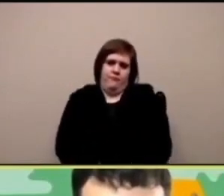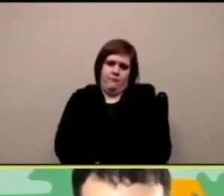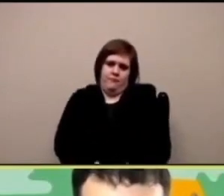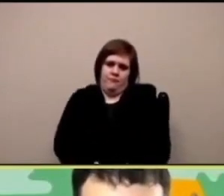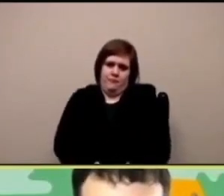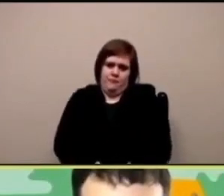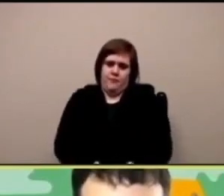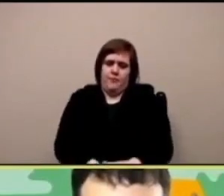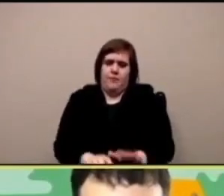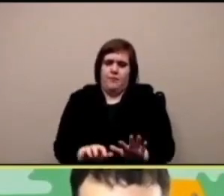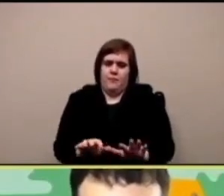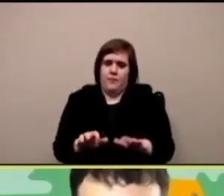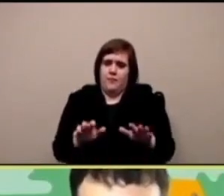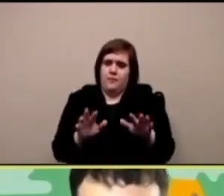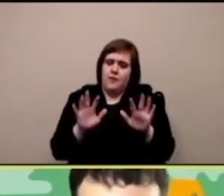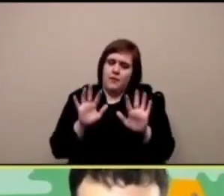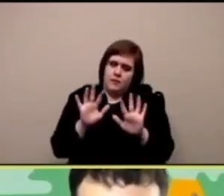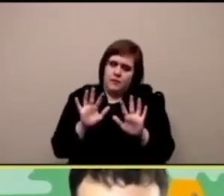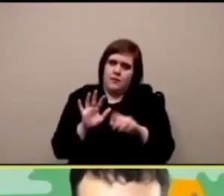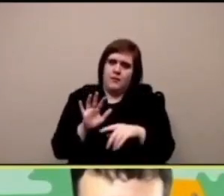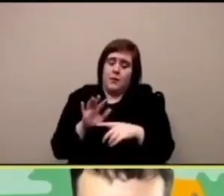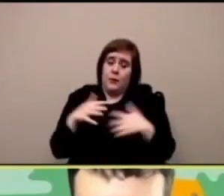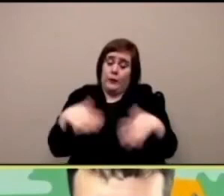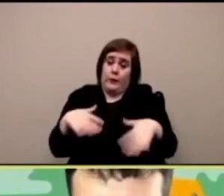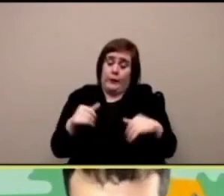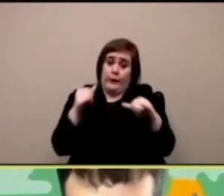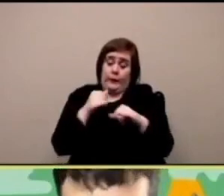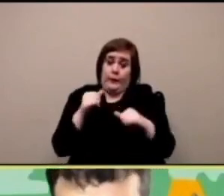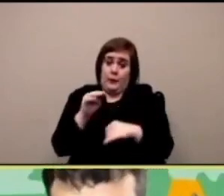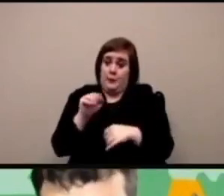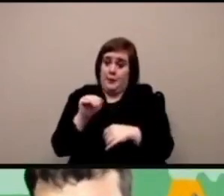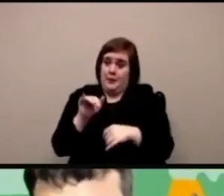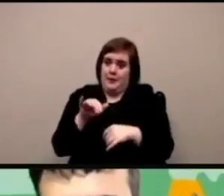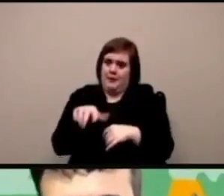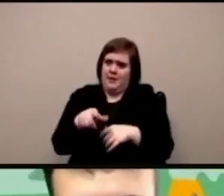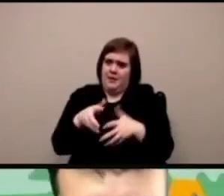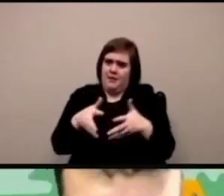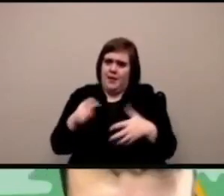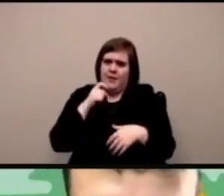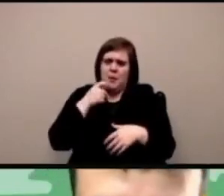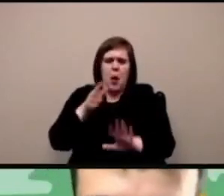soltanto si dà uno sguardo iniziale che è questo